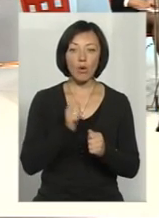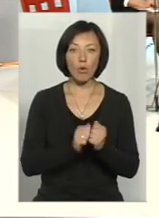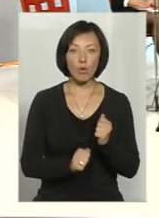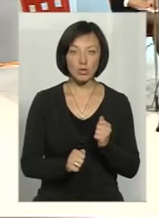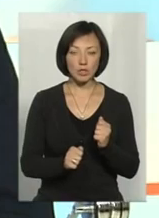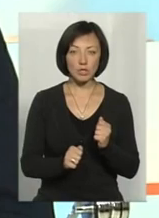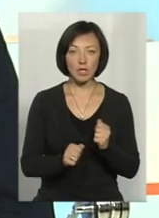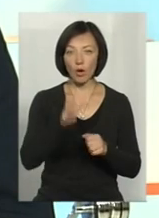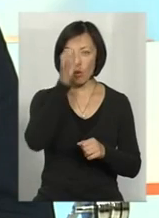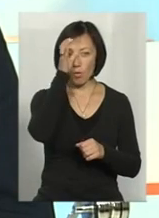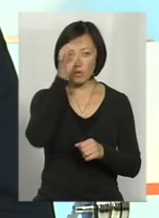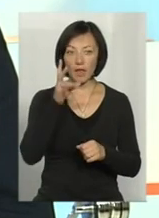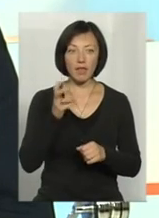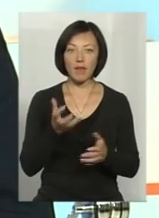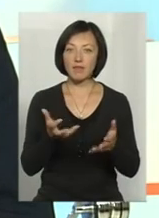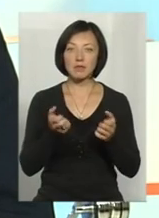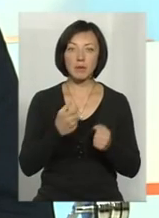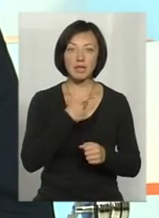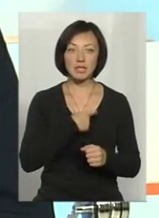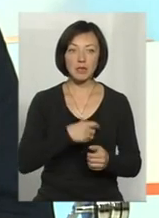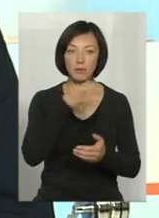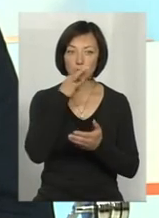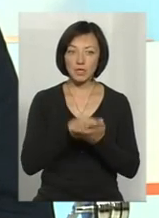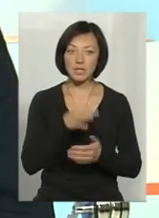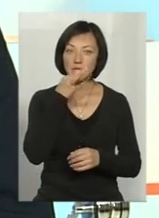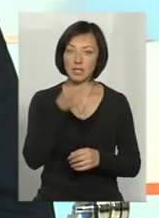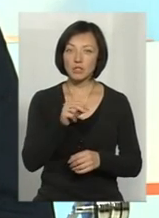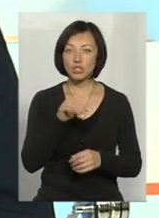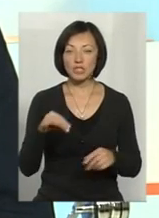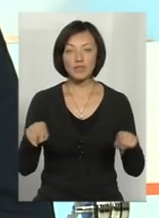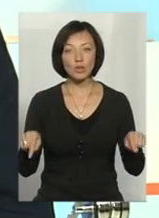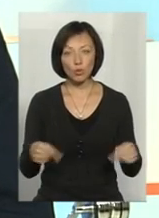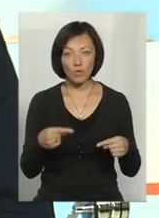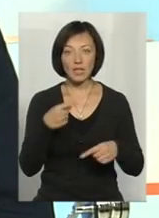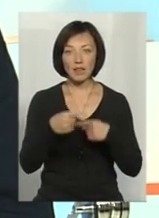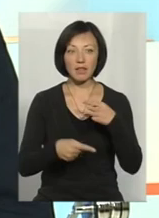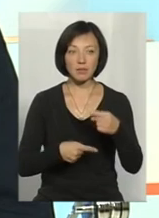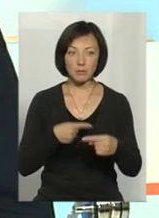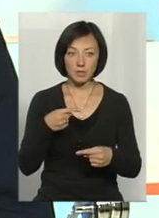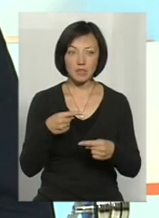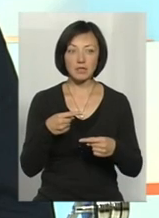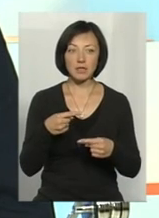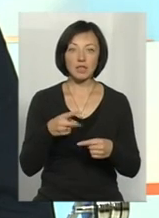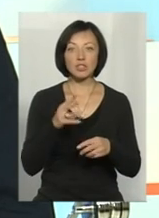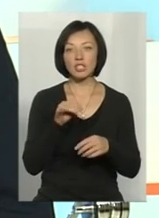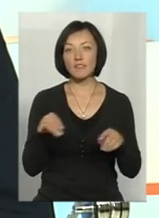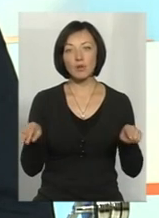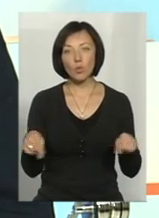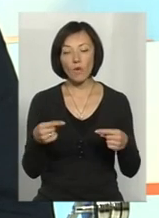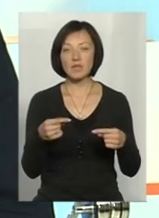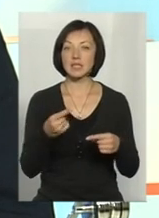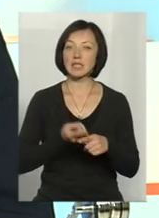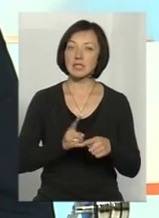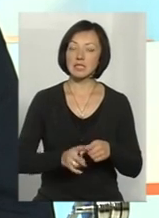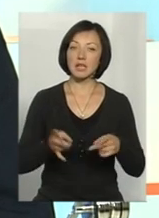науковець не візьме на себе відповідальність сказати, чи відновиться наступним літом, чи не відновиться, чи на це